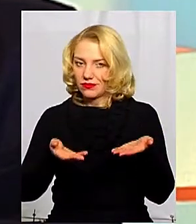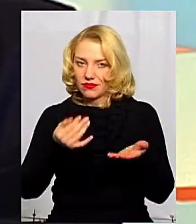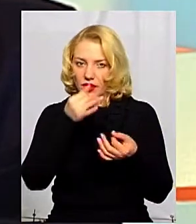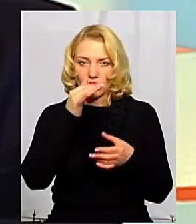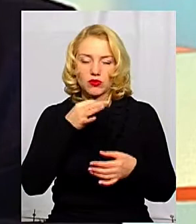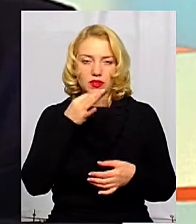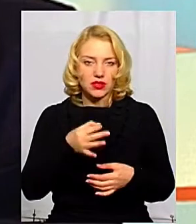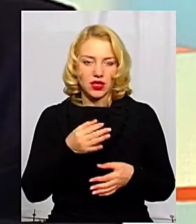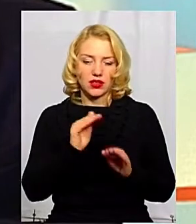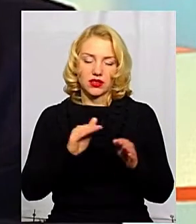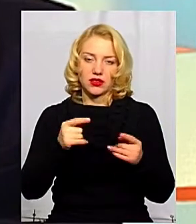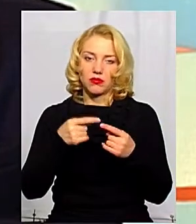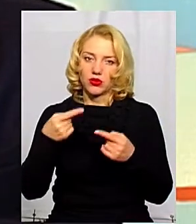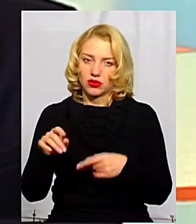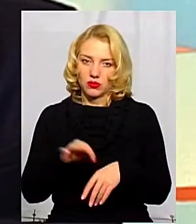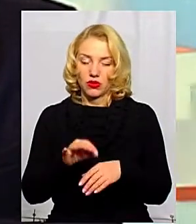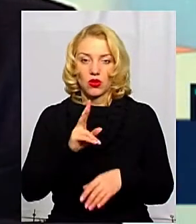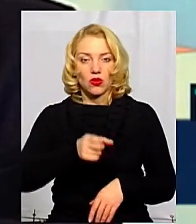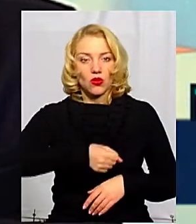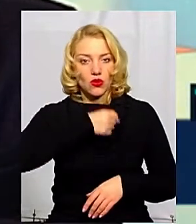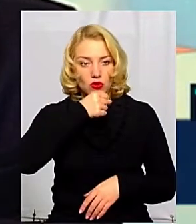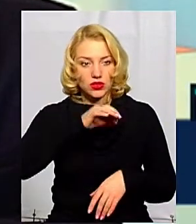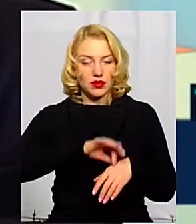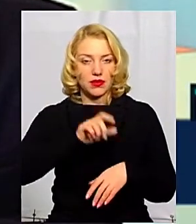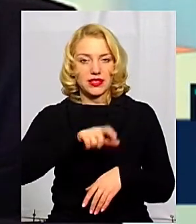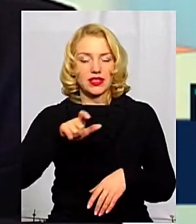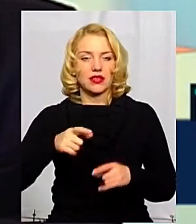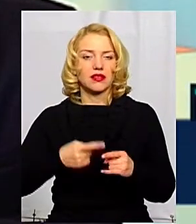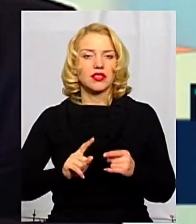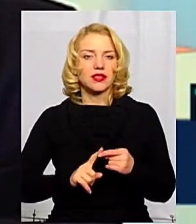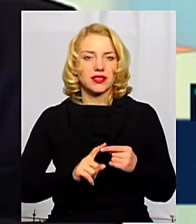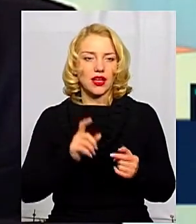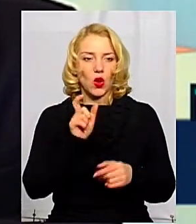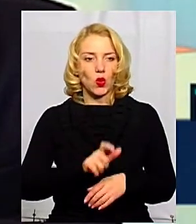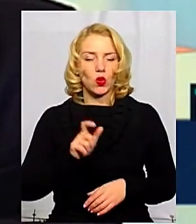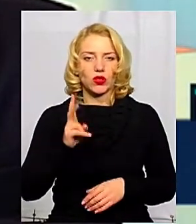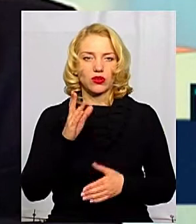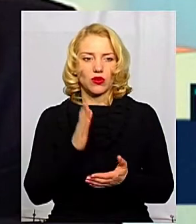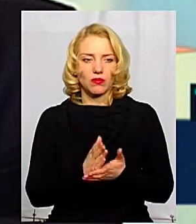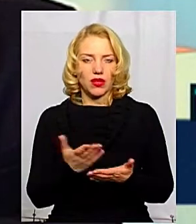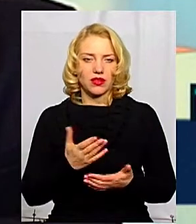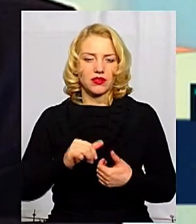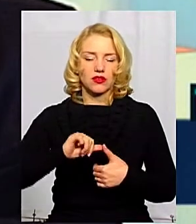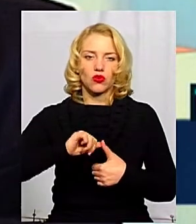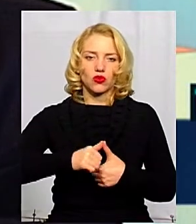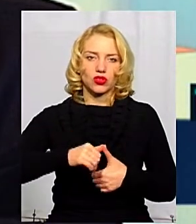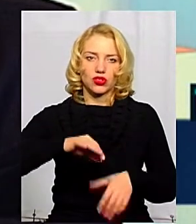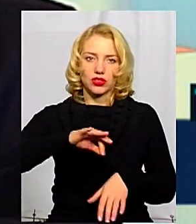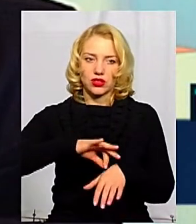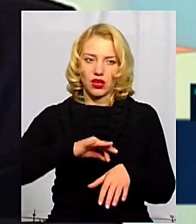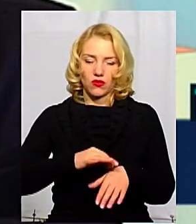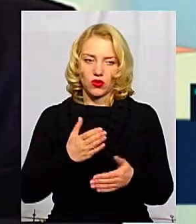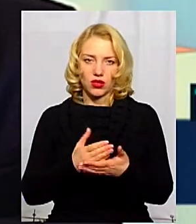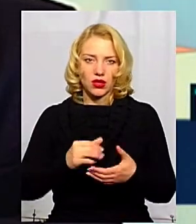також. Дорослі пацієнти – це вже можна сказати, є люди, які мають якісь хронічні захворювання,